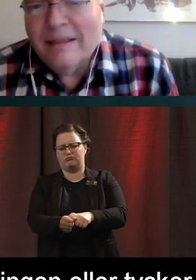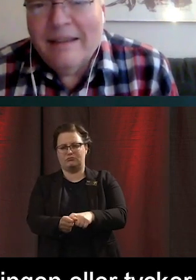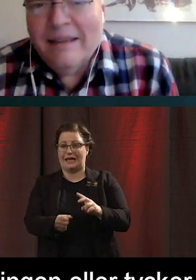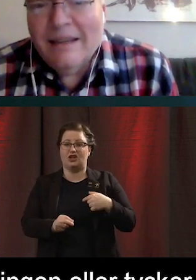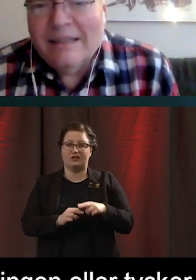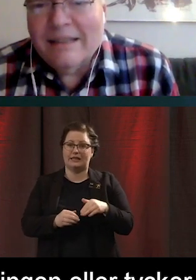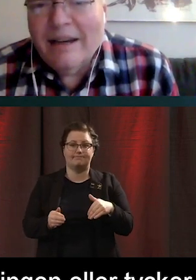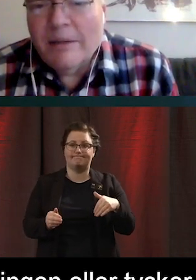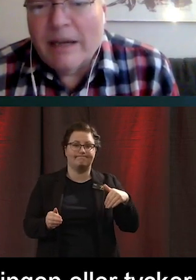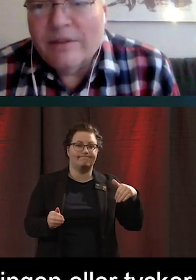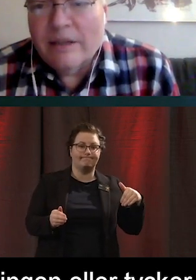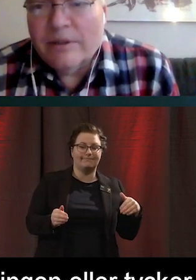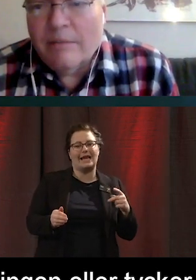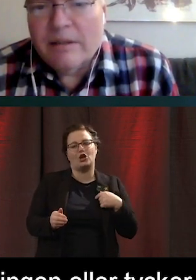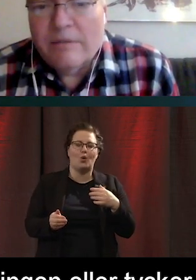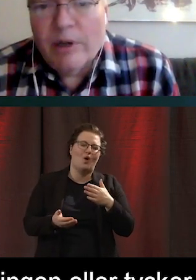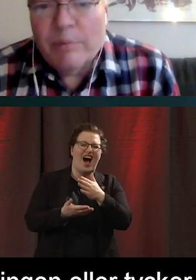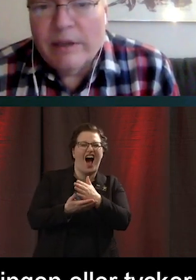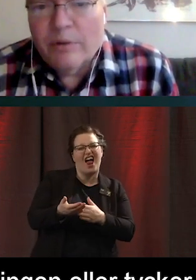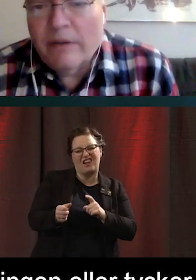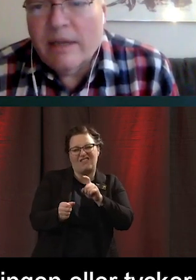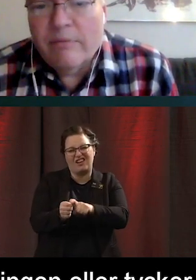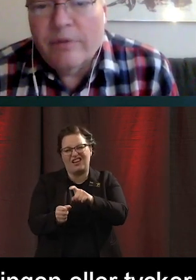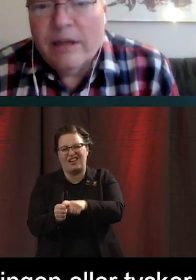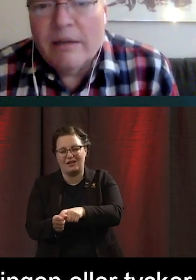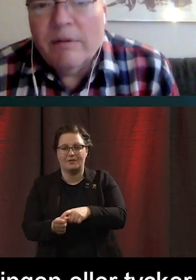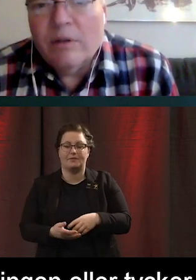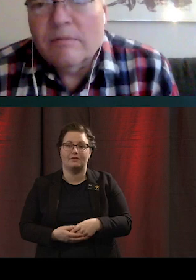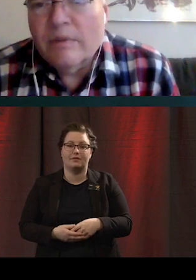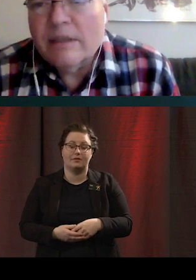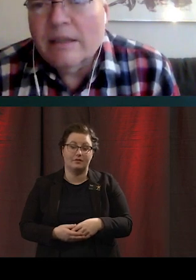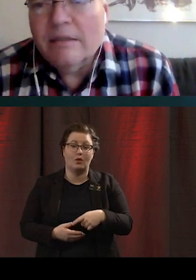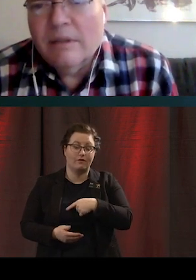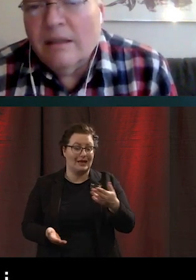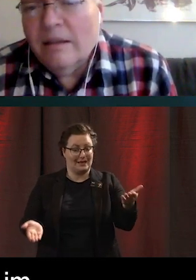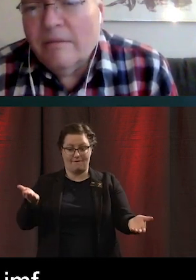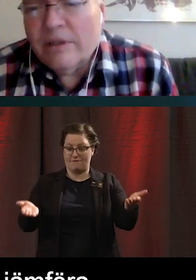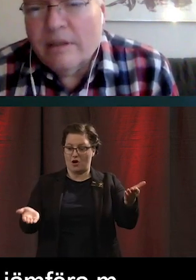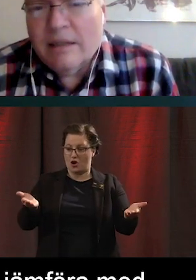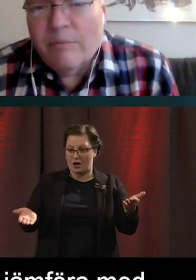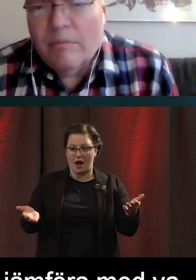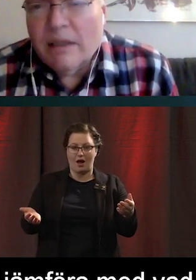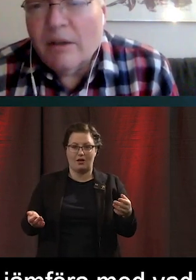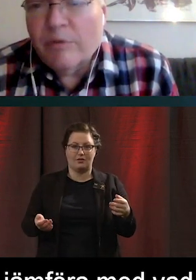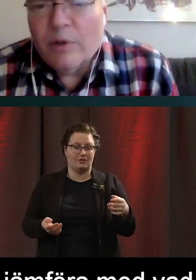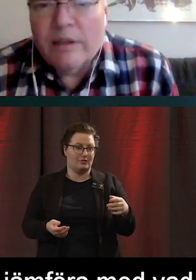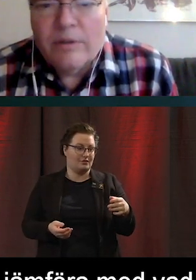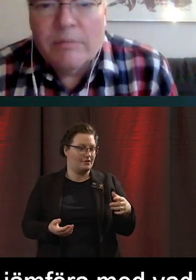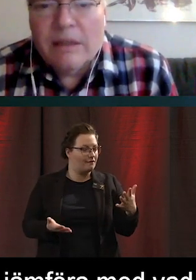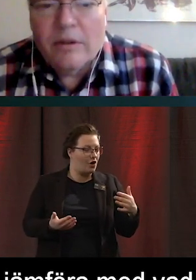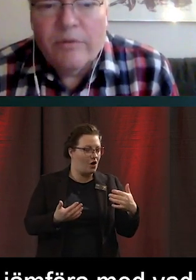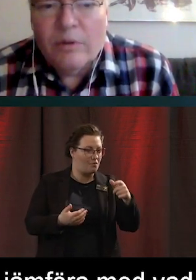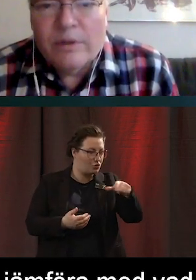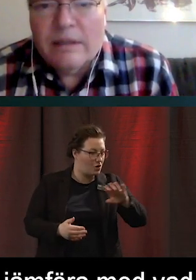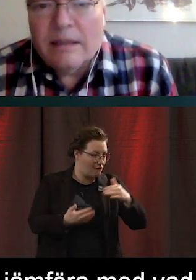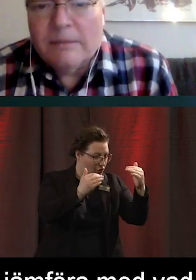är jag lite grann med sådär? Så kan man svara på det. Och då kan vi jämföra det med vad säger den del av befolkningen då